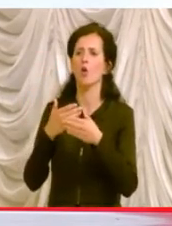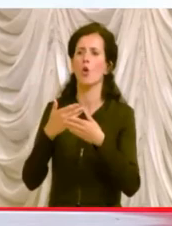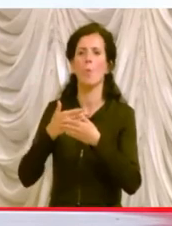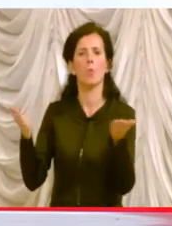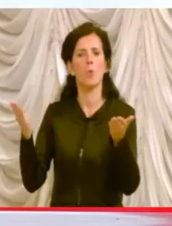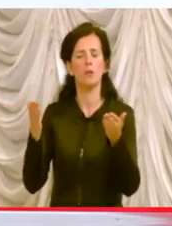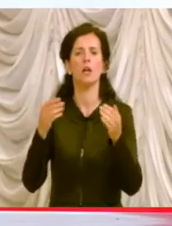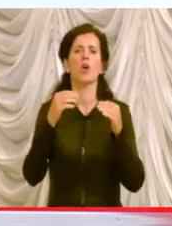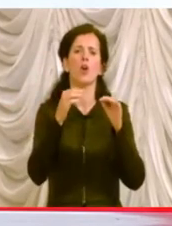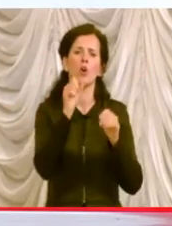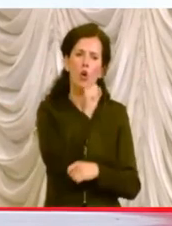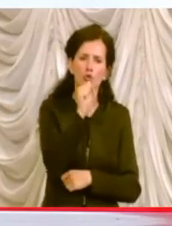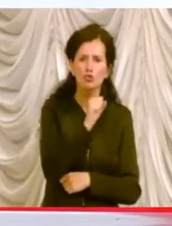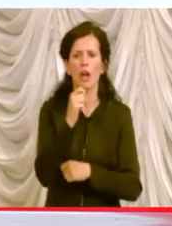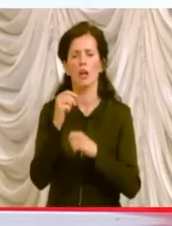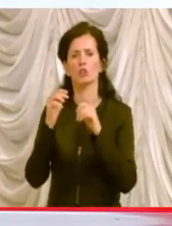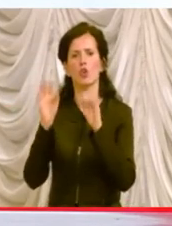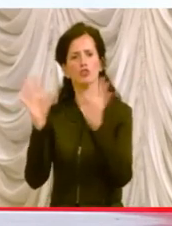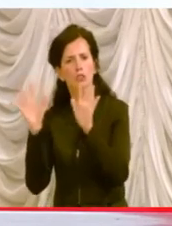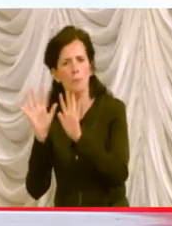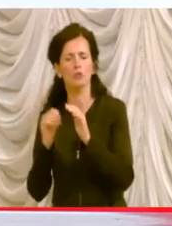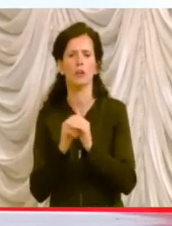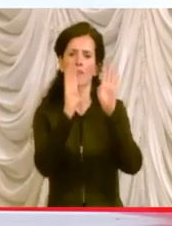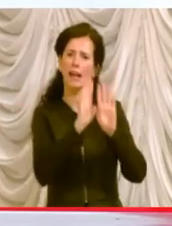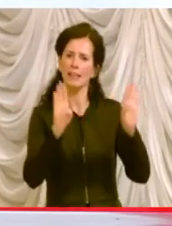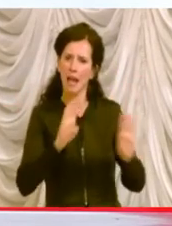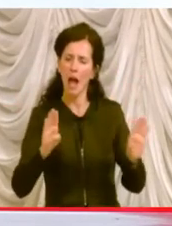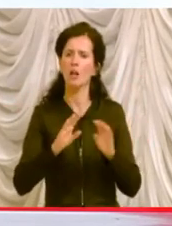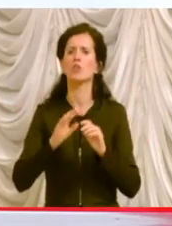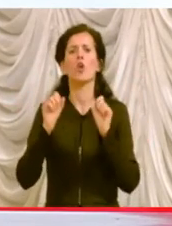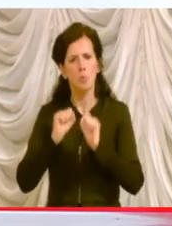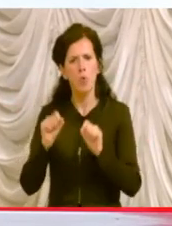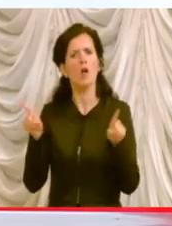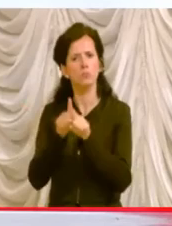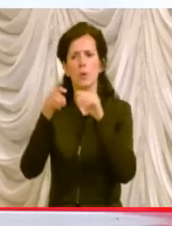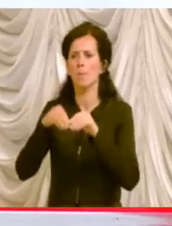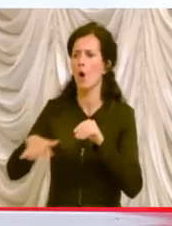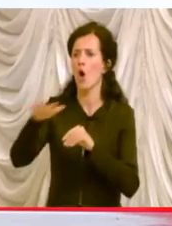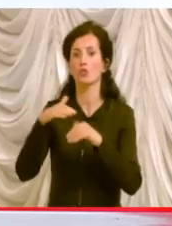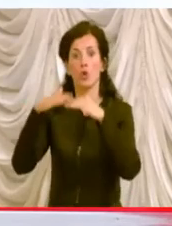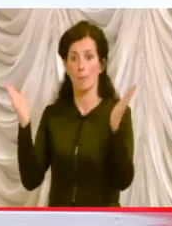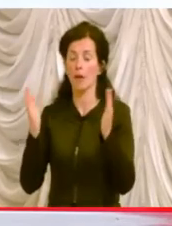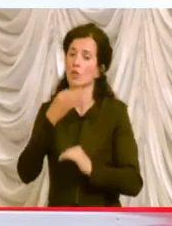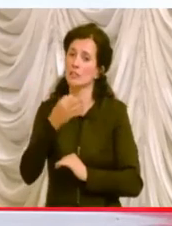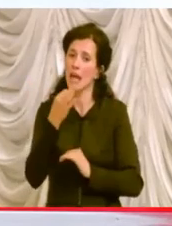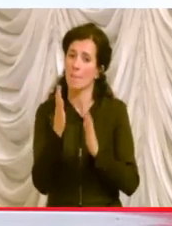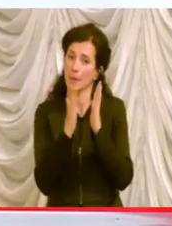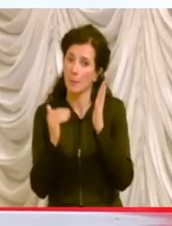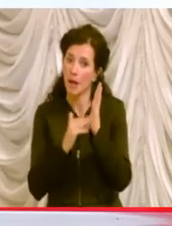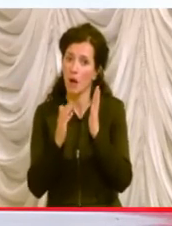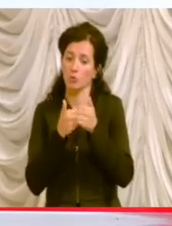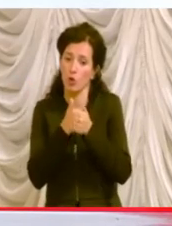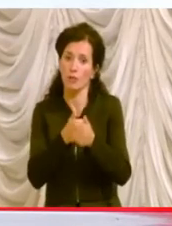concerto, sale cinematografiche e in altri spazi anche all'aperto ma con alcune cautele e precauzioni.